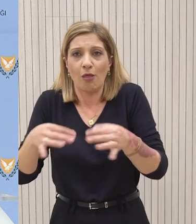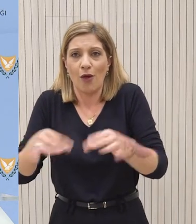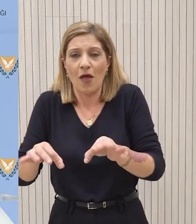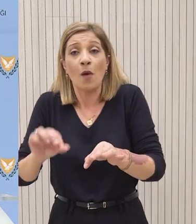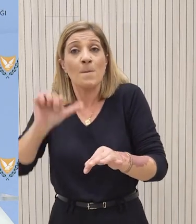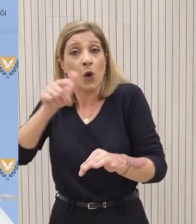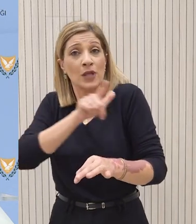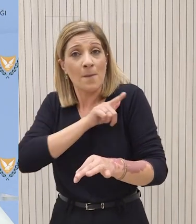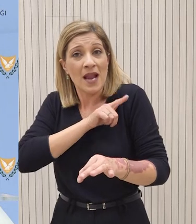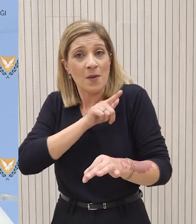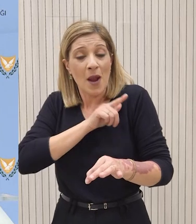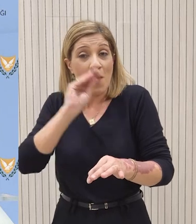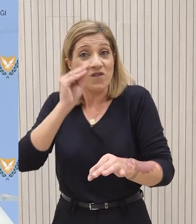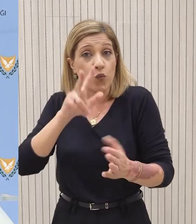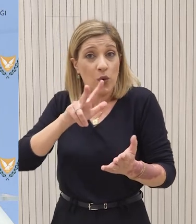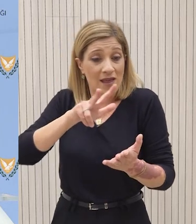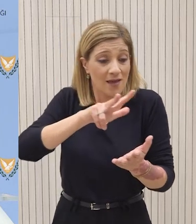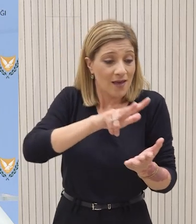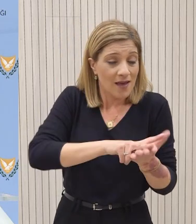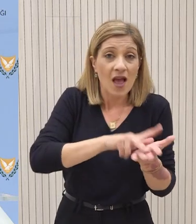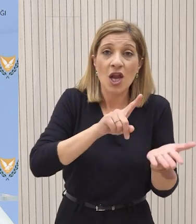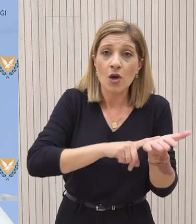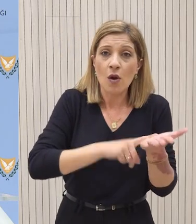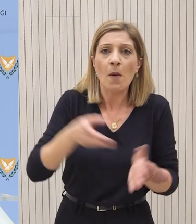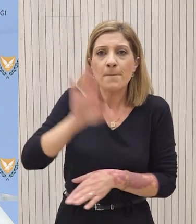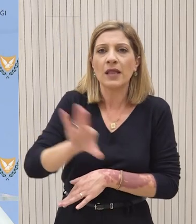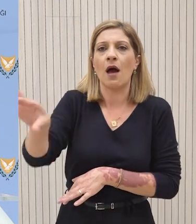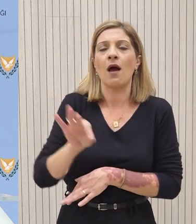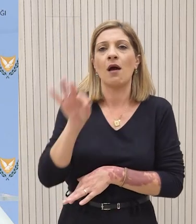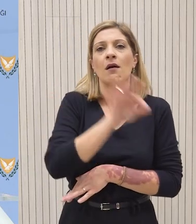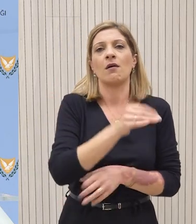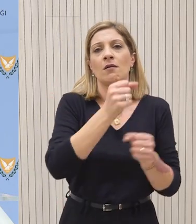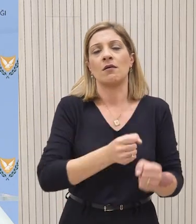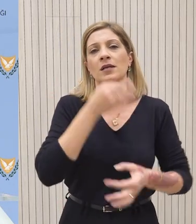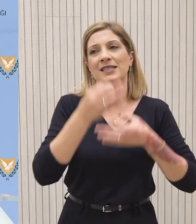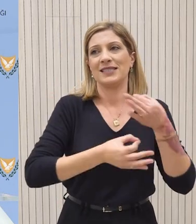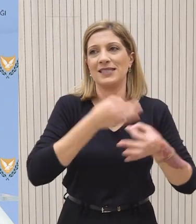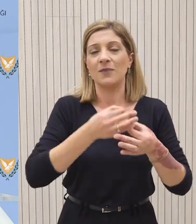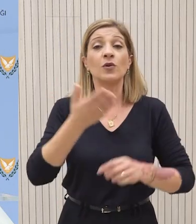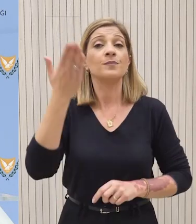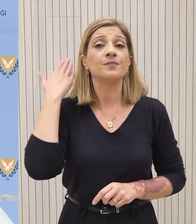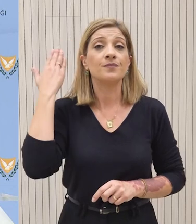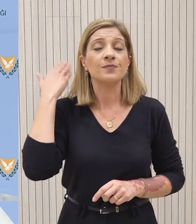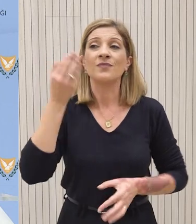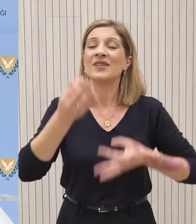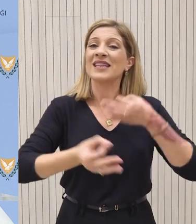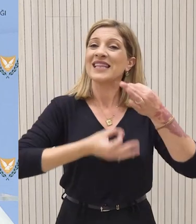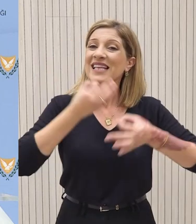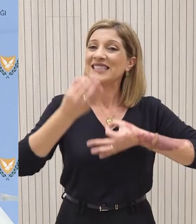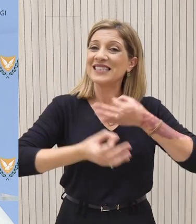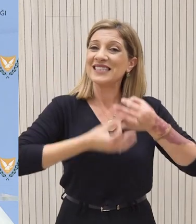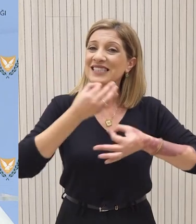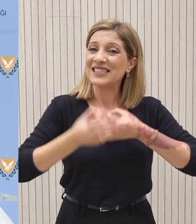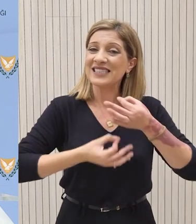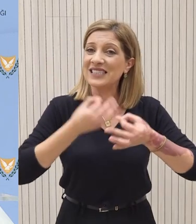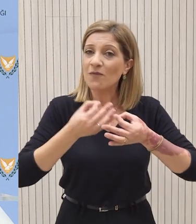της Βουλής των Αντιπροσώπων. Δεν έχει ακολουθήθει καμία διαδικασία διαφορετική από ό,τι ακολουθήθηκε στο παρελθόν σας θυμίζω στην περίπτωση των συμβούλων της